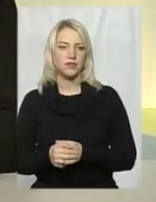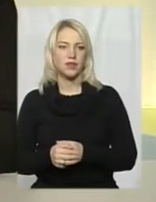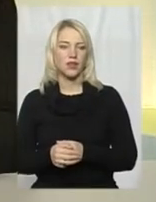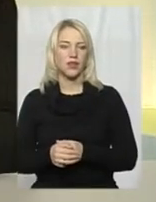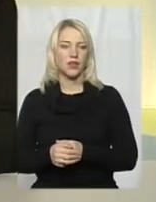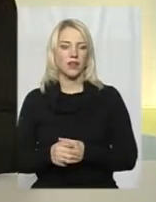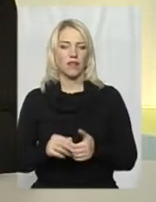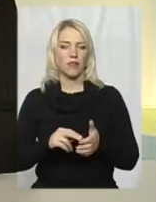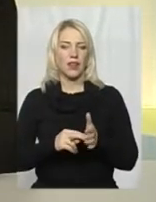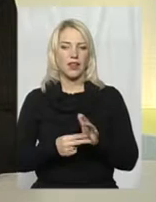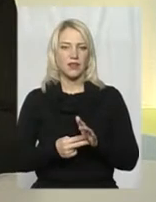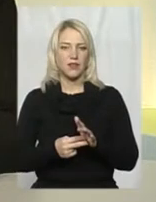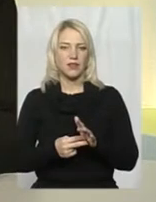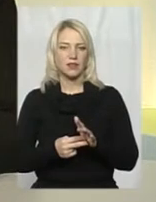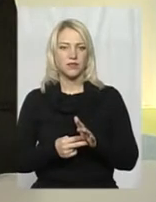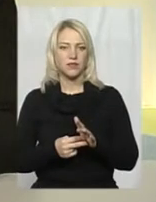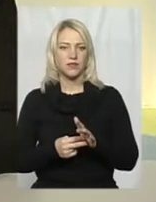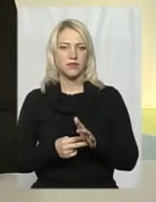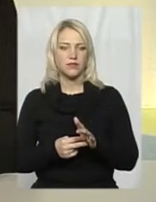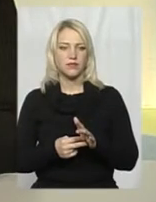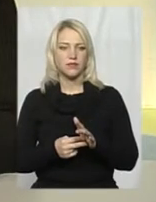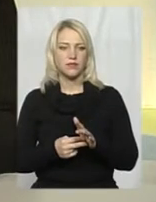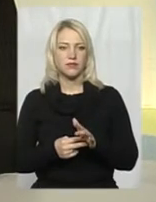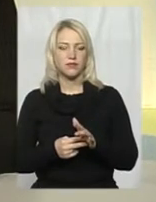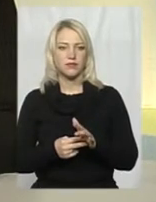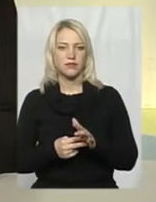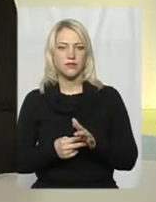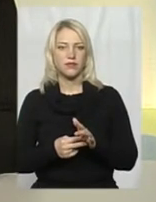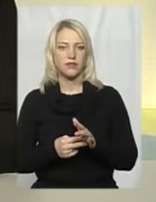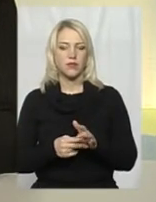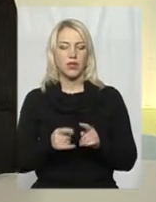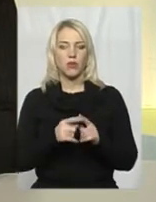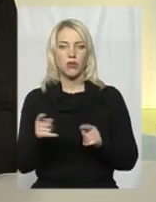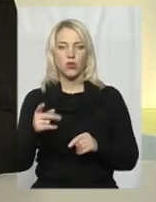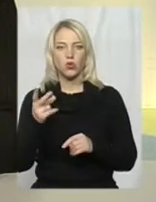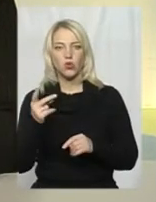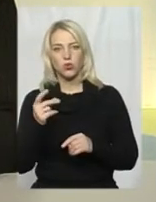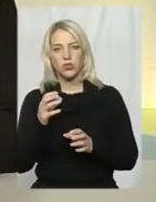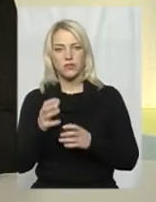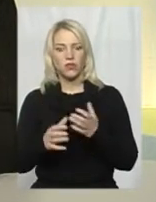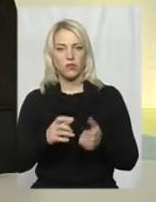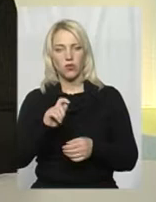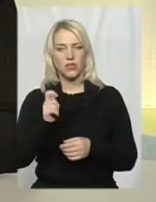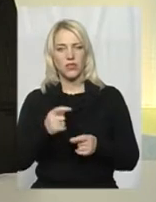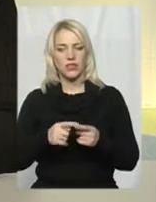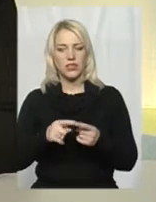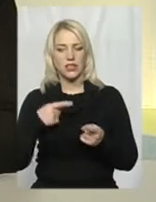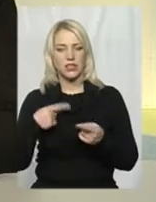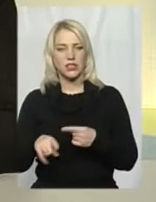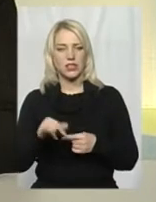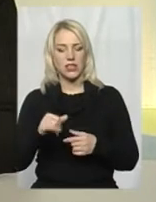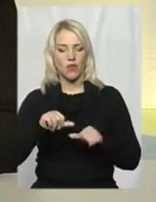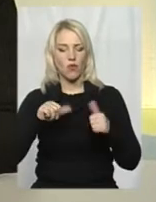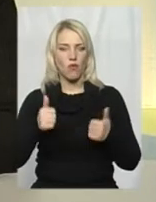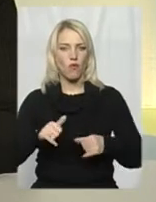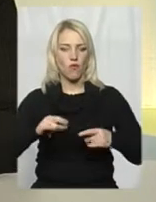плані тому, ну, навіть період Другої світової війни, це різниця у формі одежі, тому